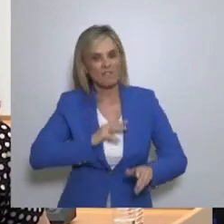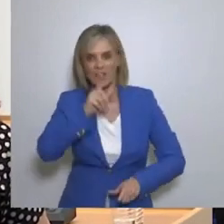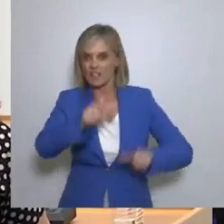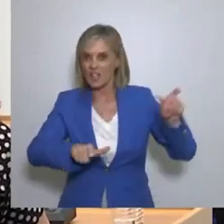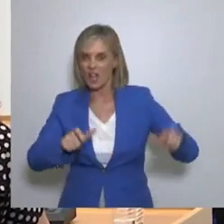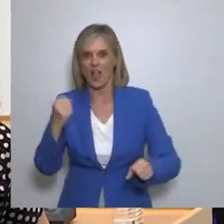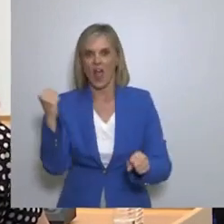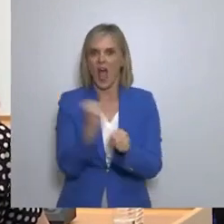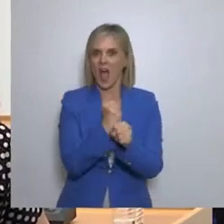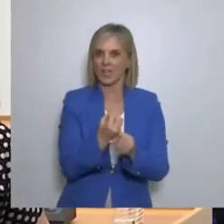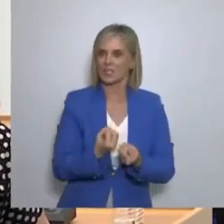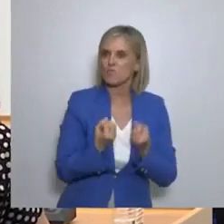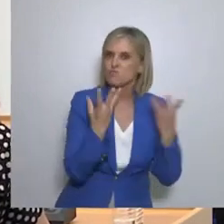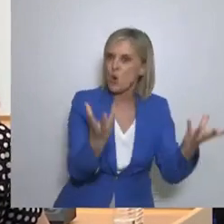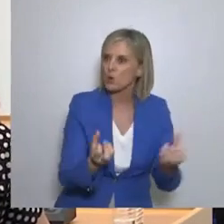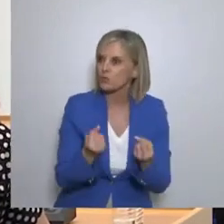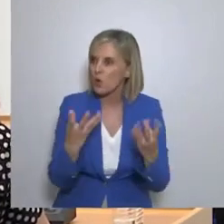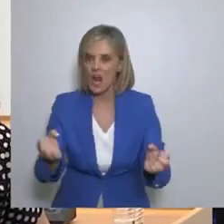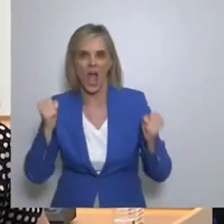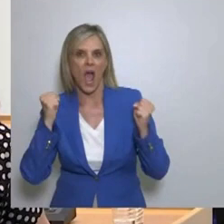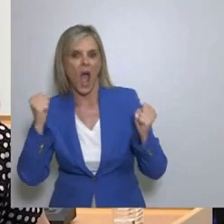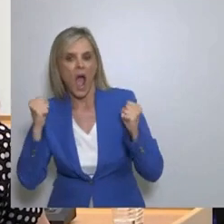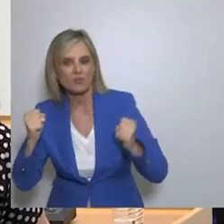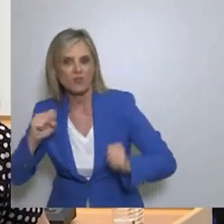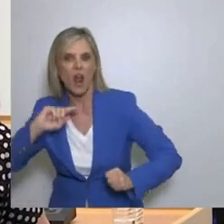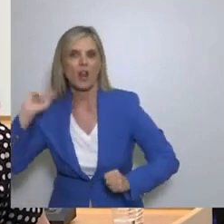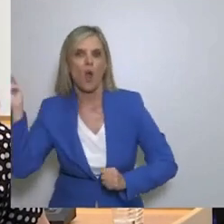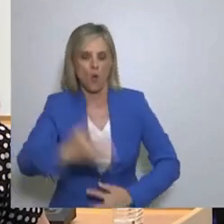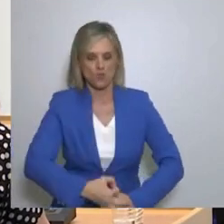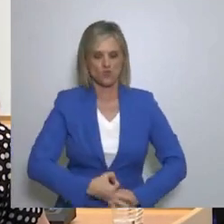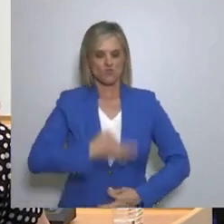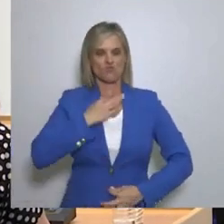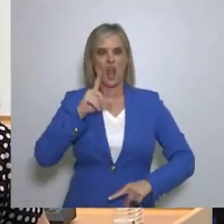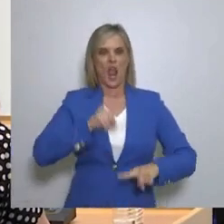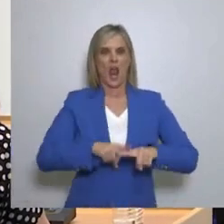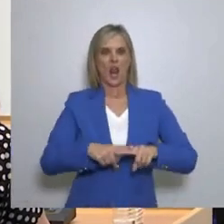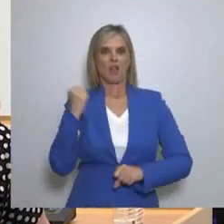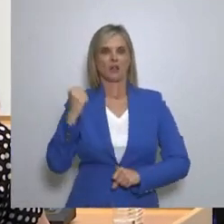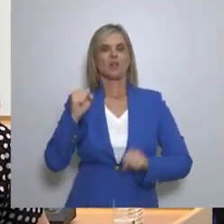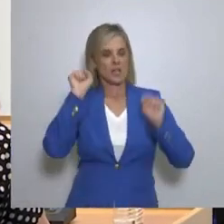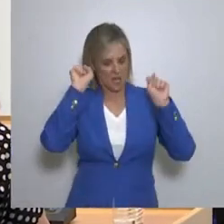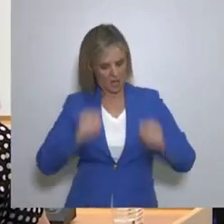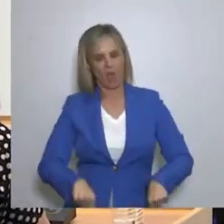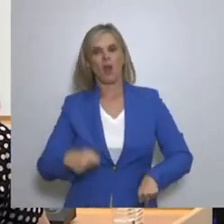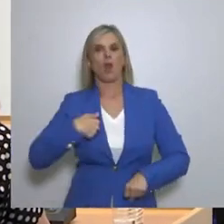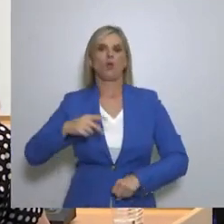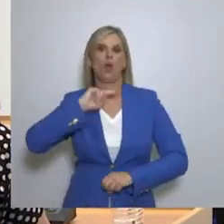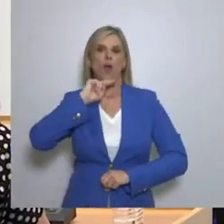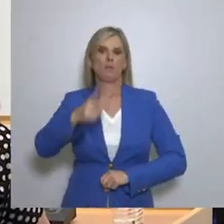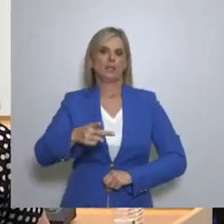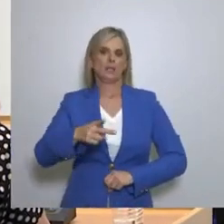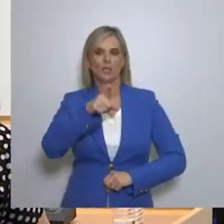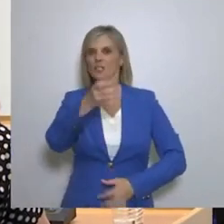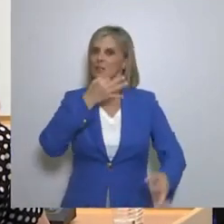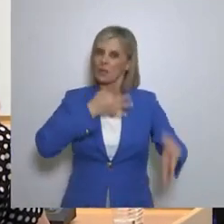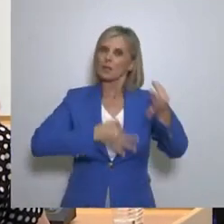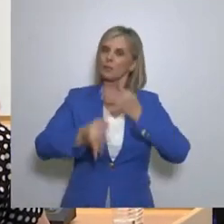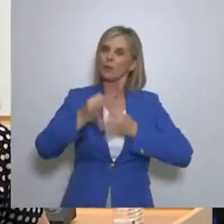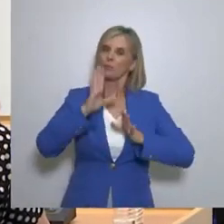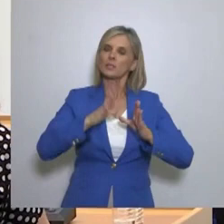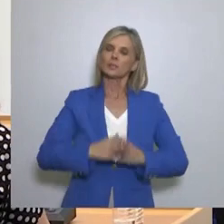εργασία Και ασφάλεια σε όλα τα παιδεία Και επίπεδα του βίου του Ναι θα απαντήσω εγώ Πείτε μας